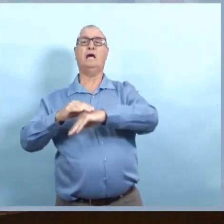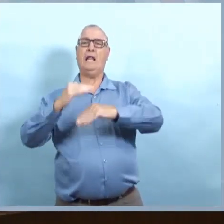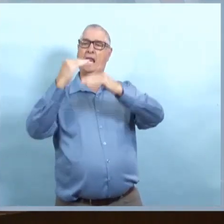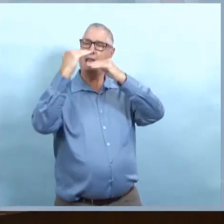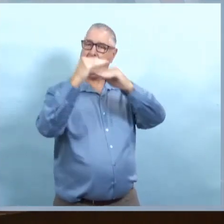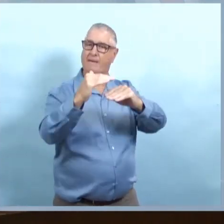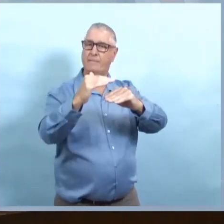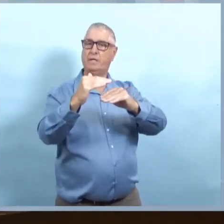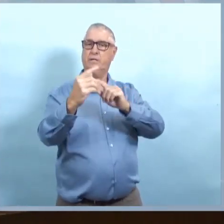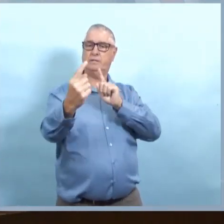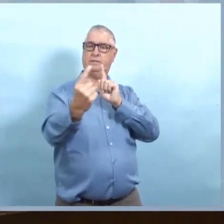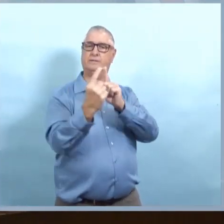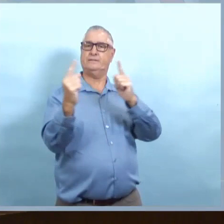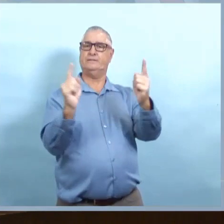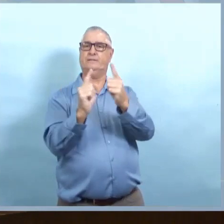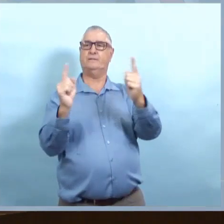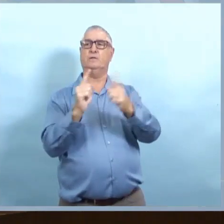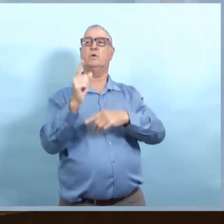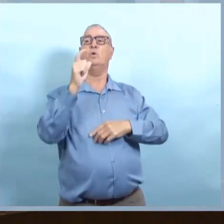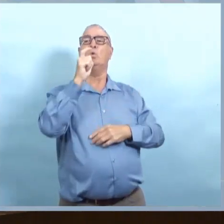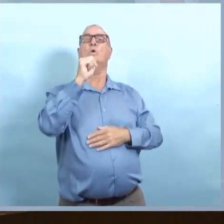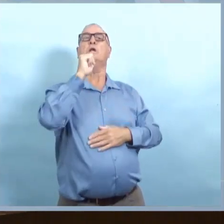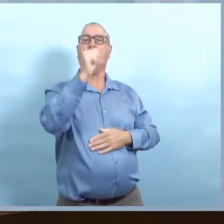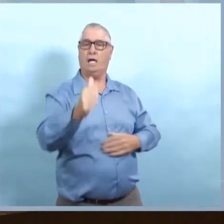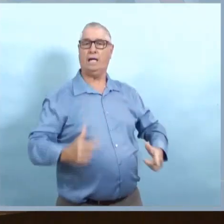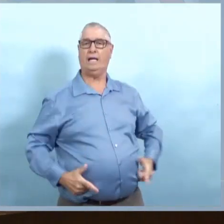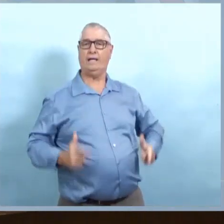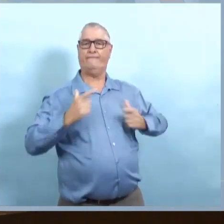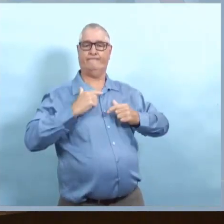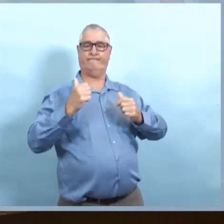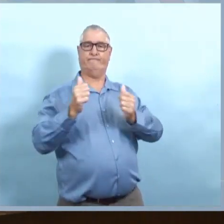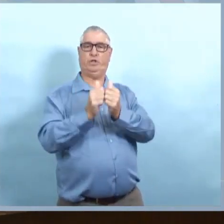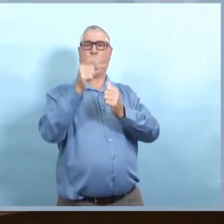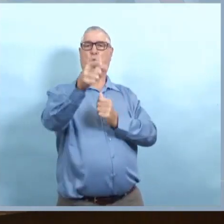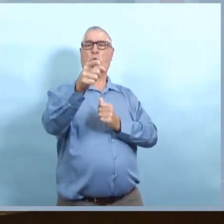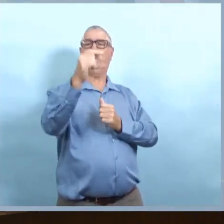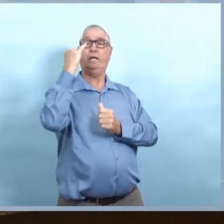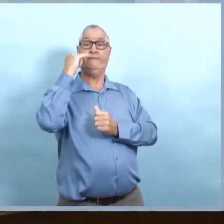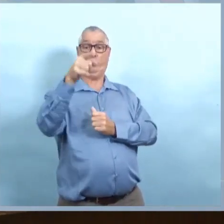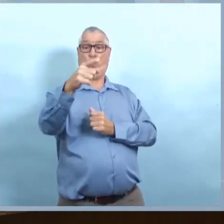vu que ça pourrait devenir un événement super contaminateur.